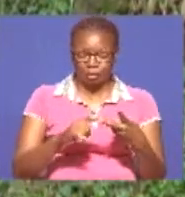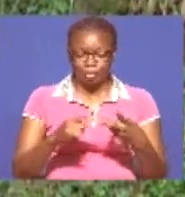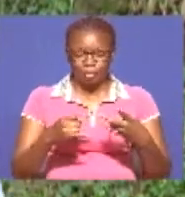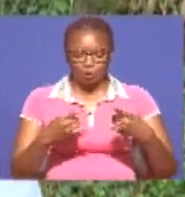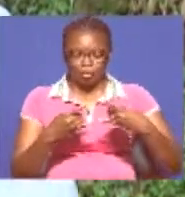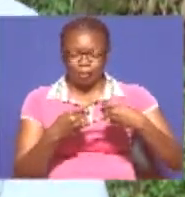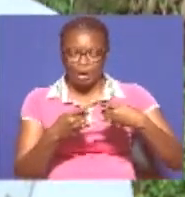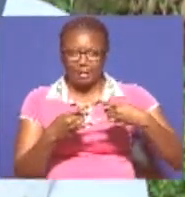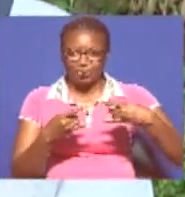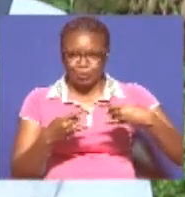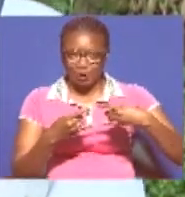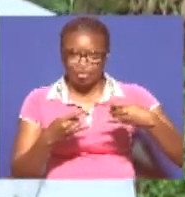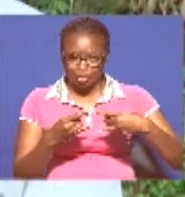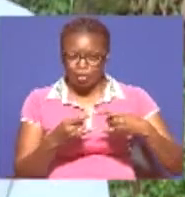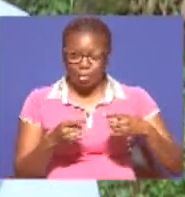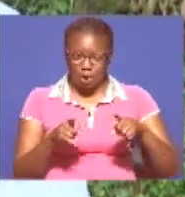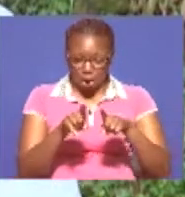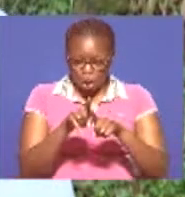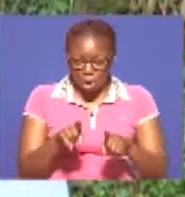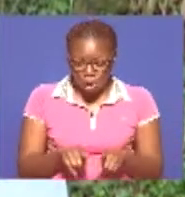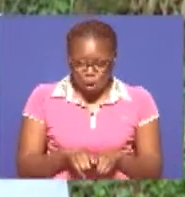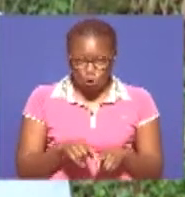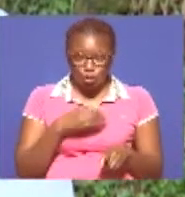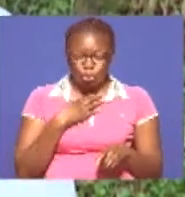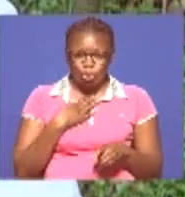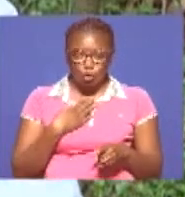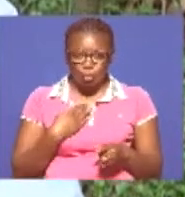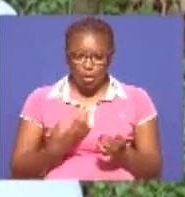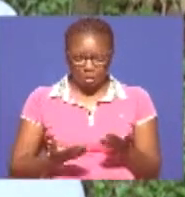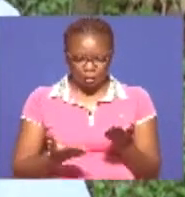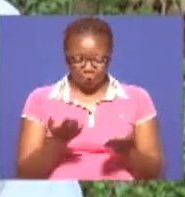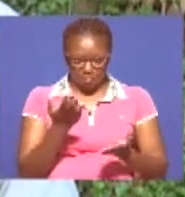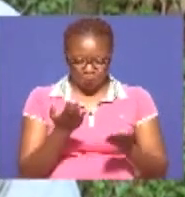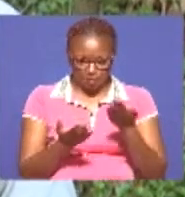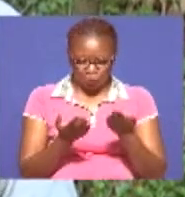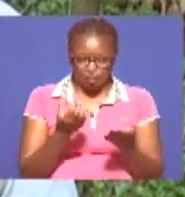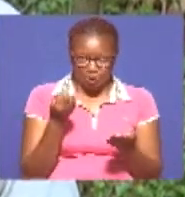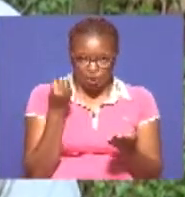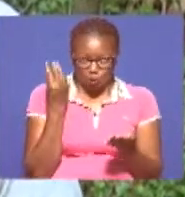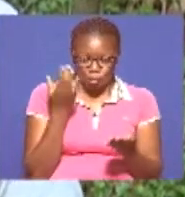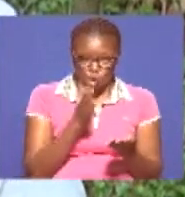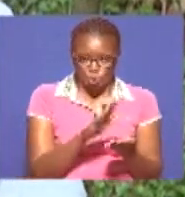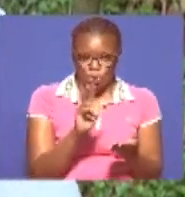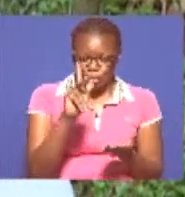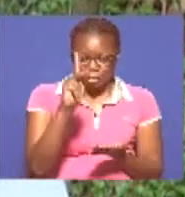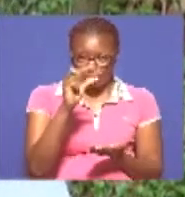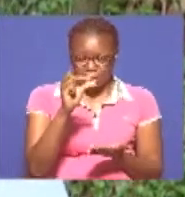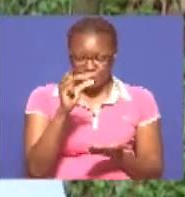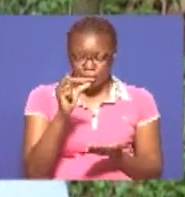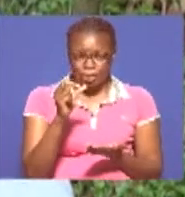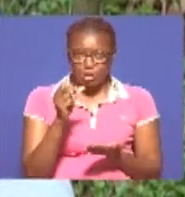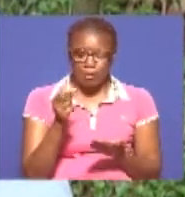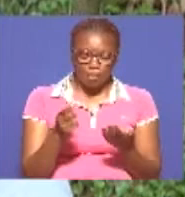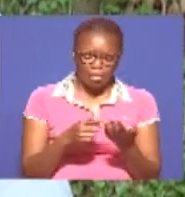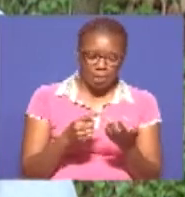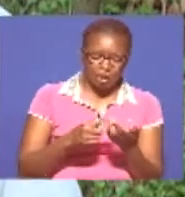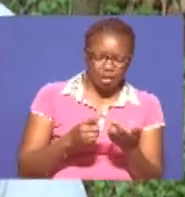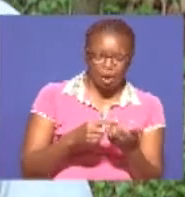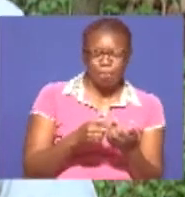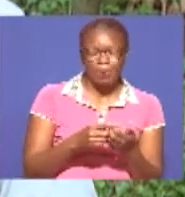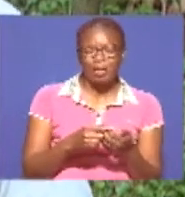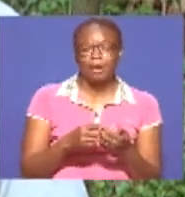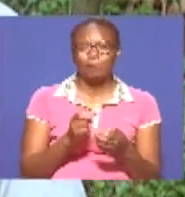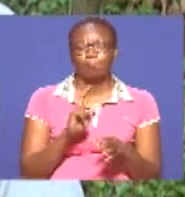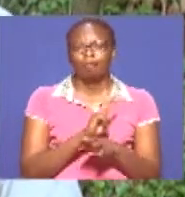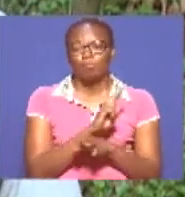Tena tunatumia nyororo kuwa pima kilo Awale ngurue wadogo vile wana zidi kukua